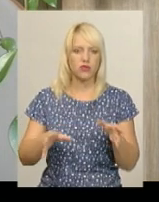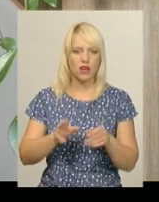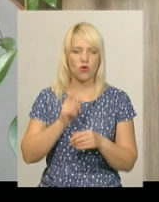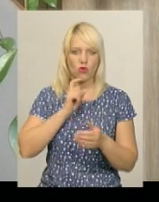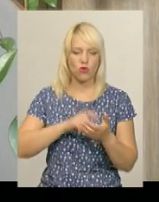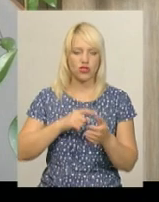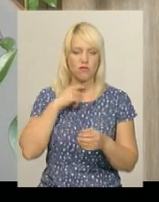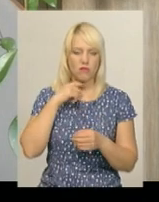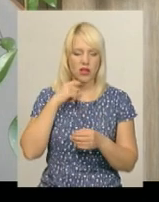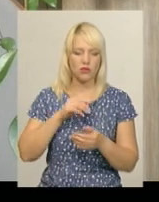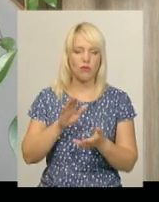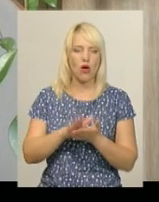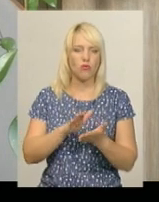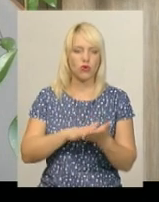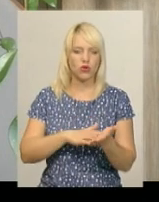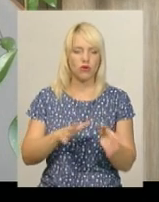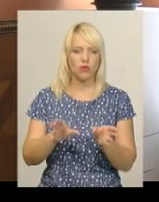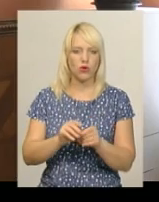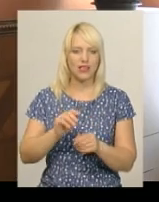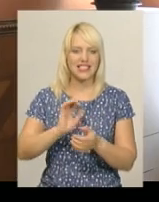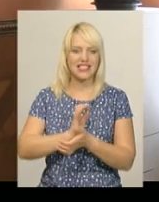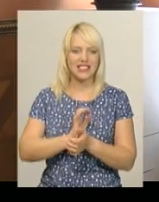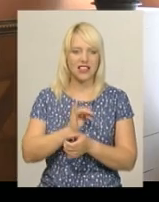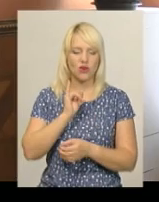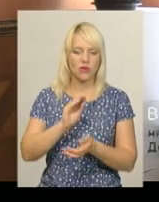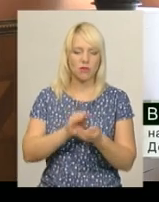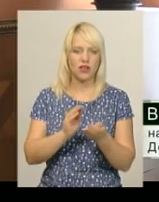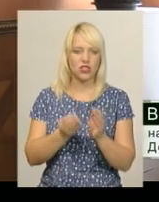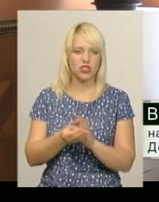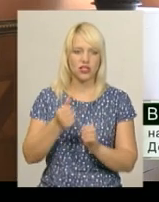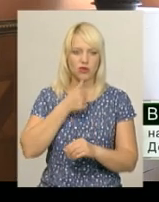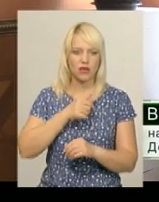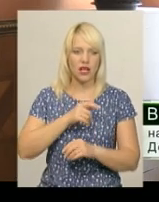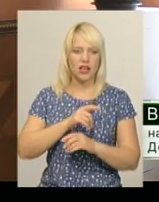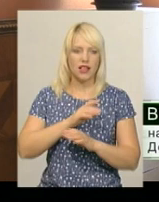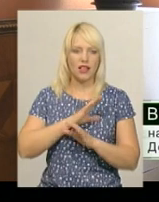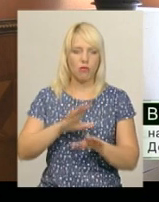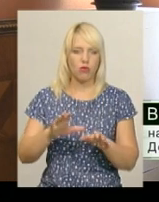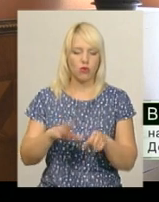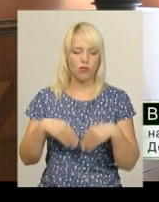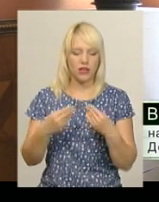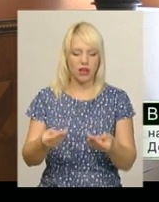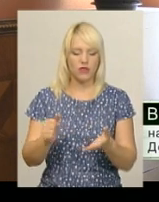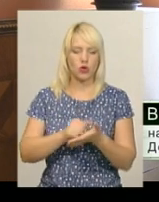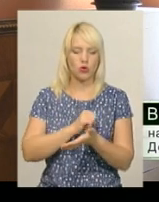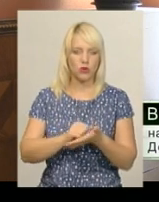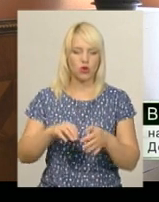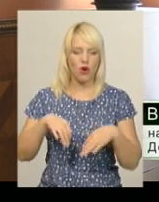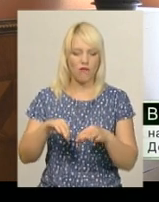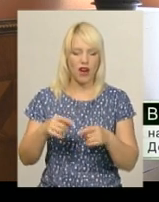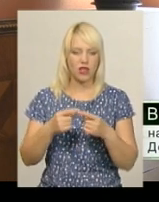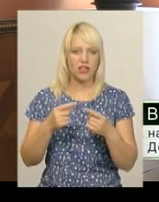з сиром і пиріжки з горохом. Не було прид'явлено документи товаротранспортні, з яких